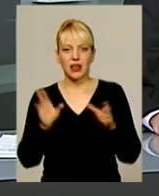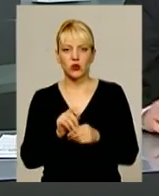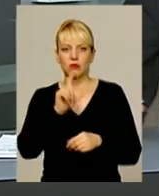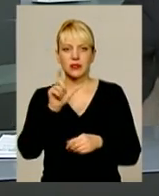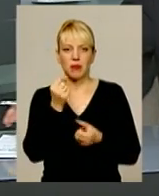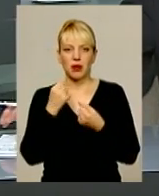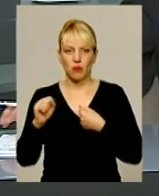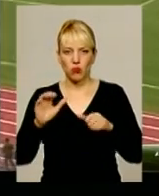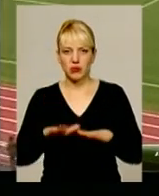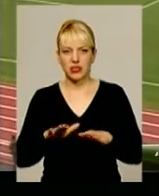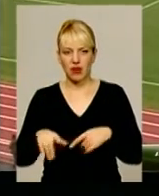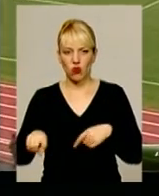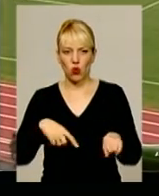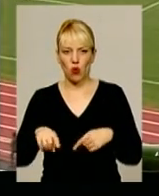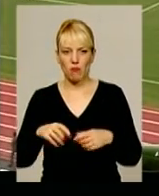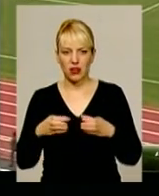команди.